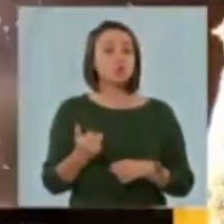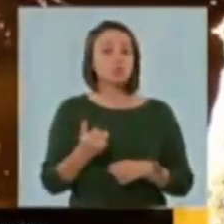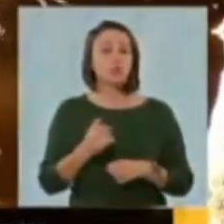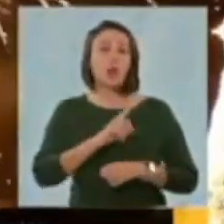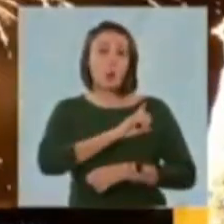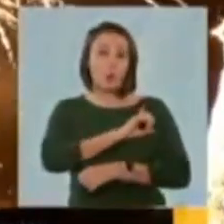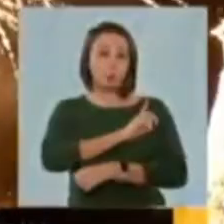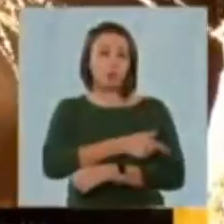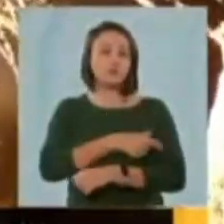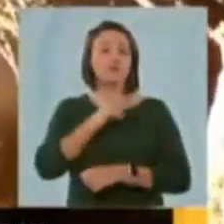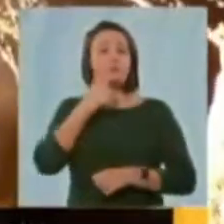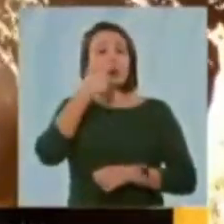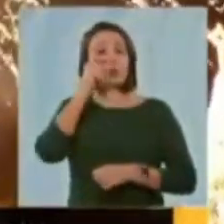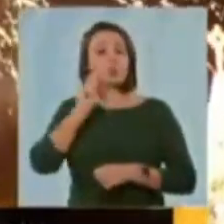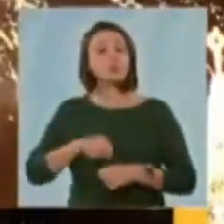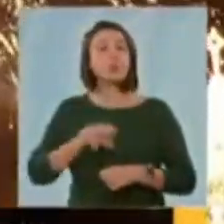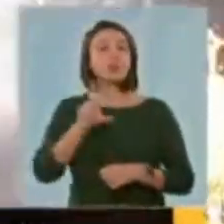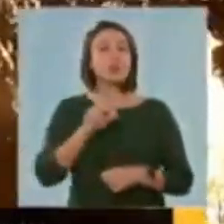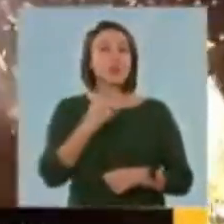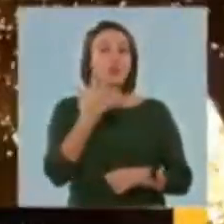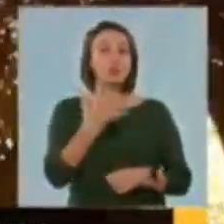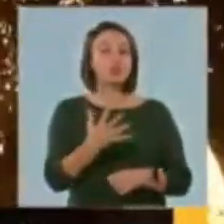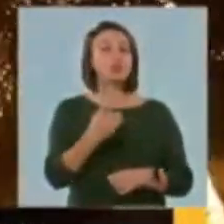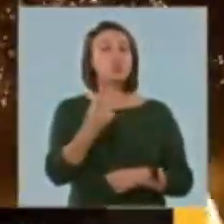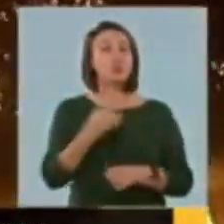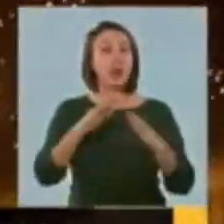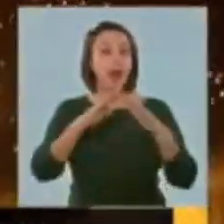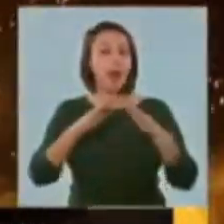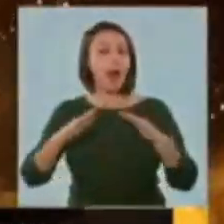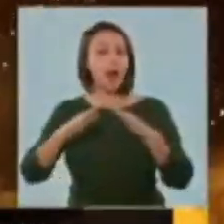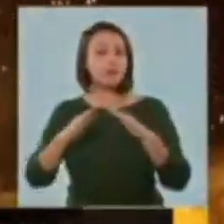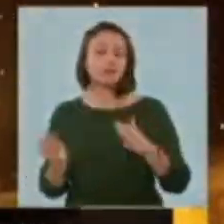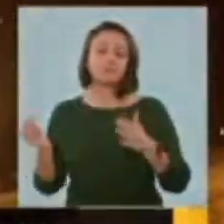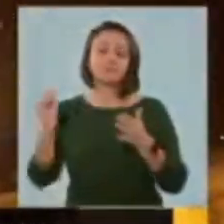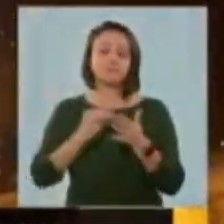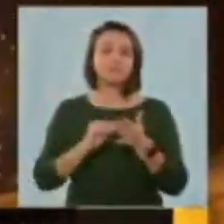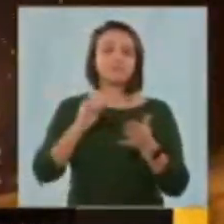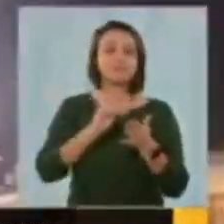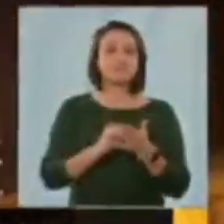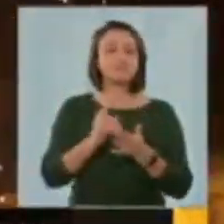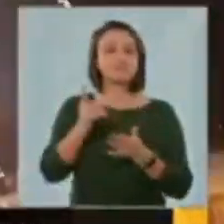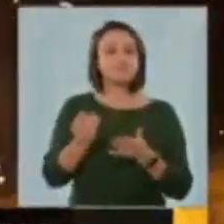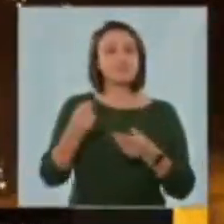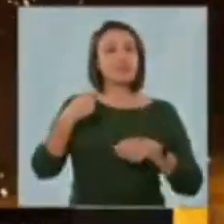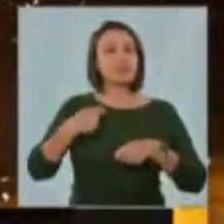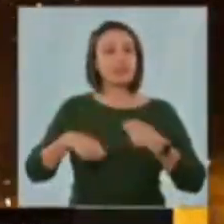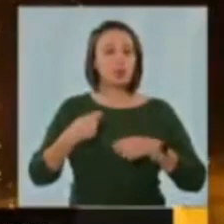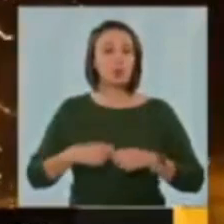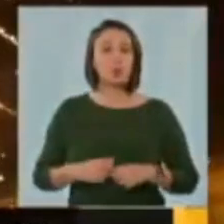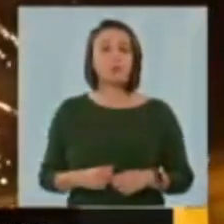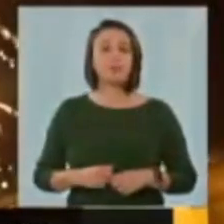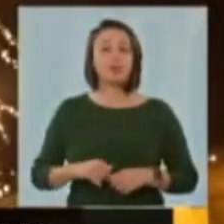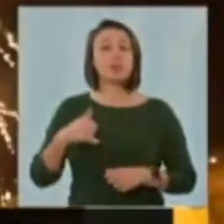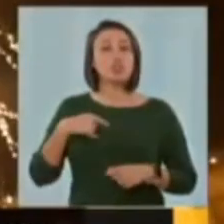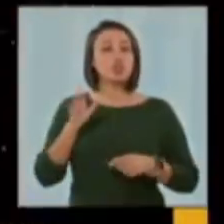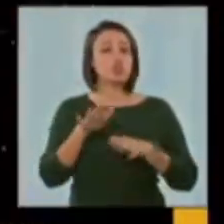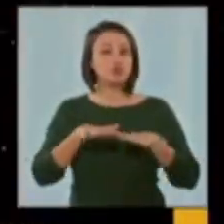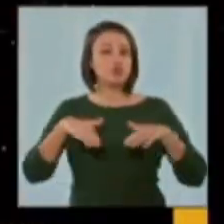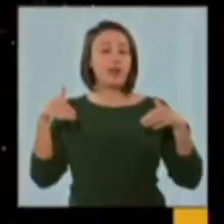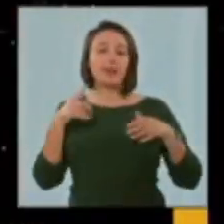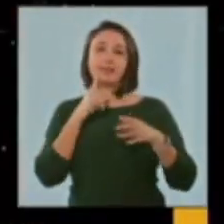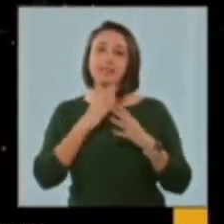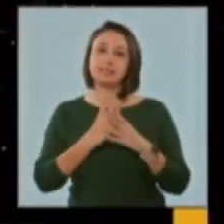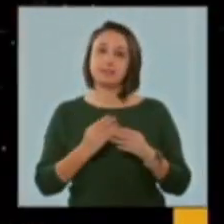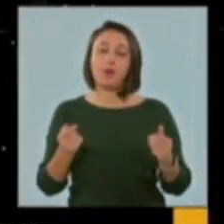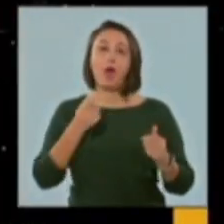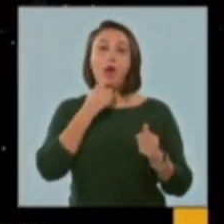că autoritățile vor renunța la 35 dintre căsuțele care erau amenajate în cadrul târgului. Și scena va dispărea din